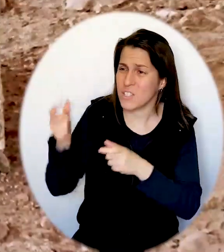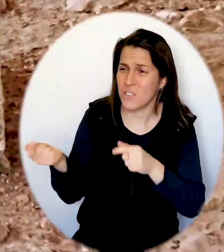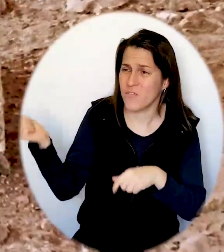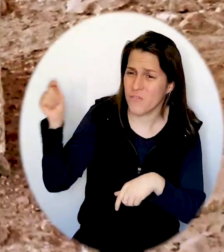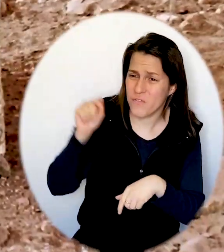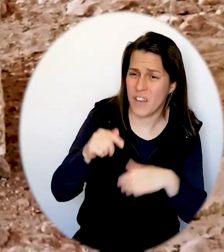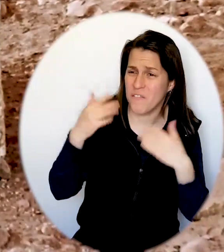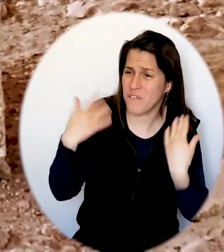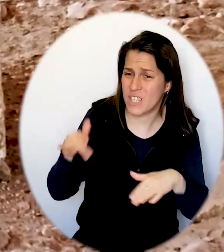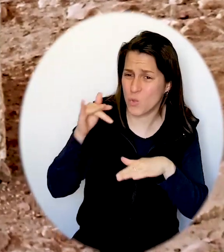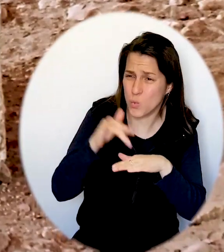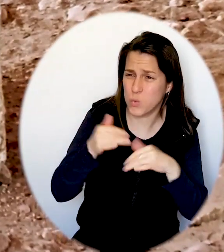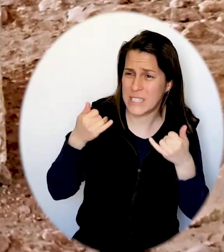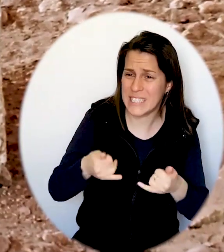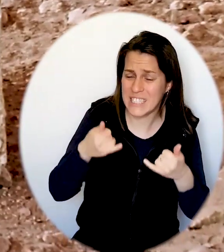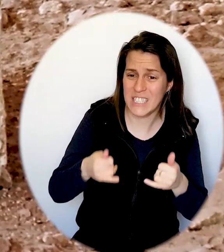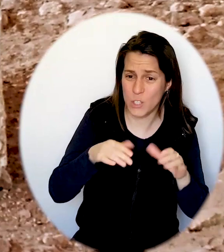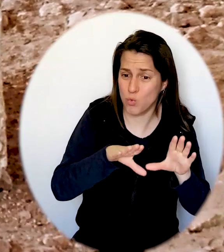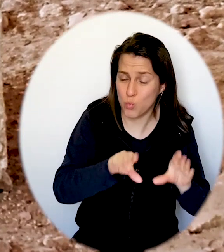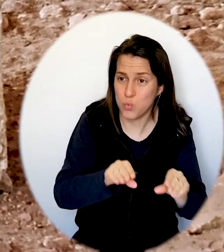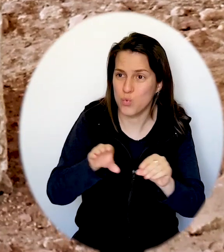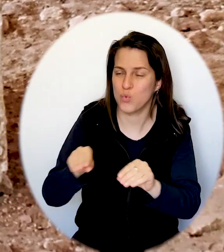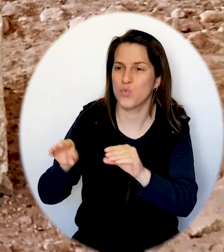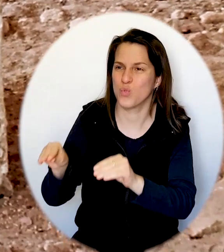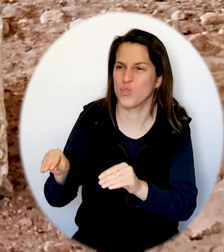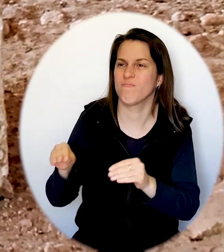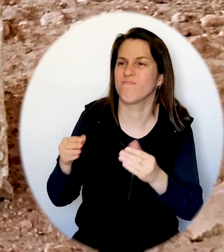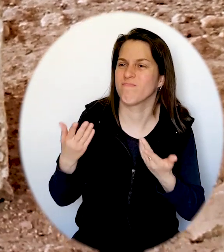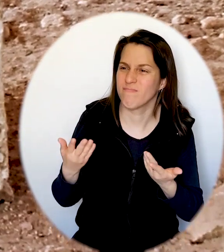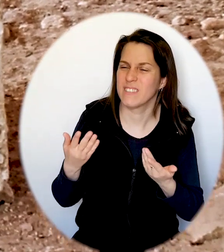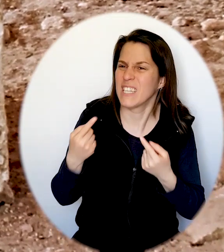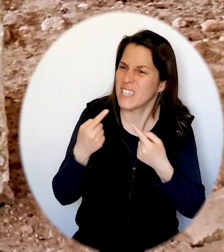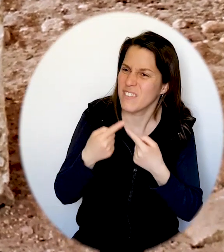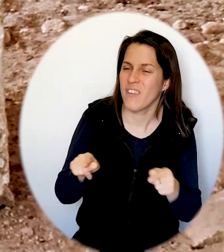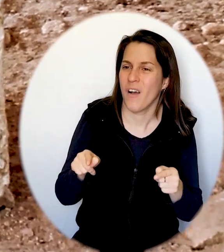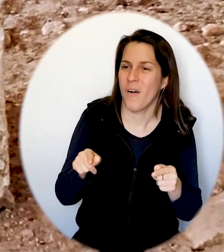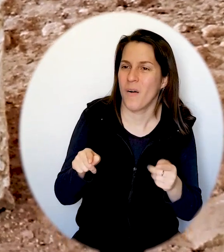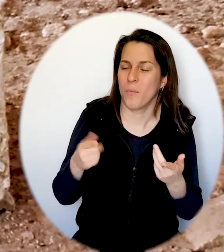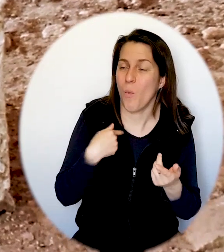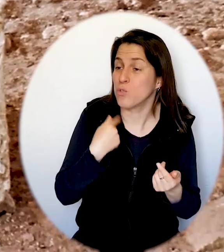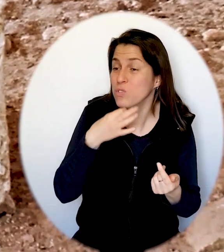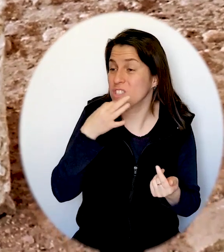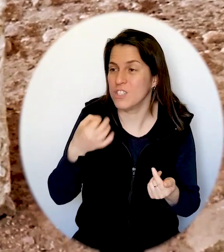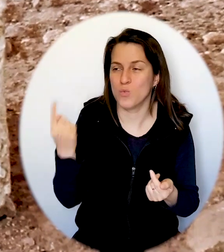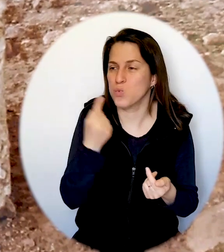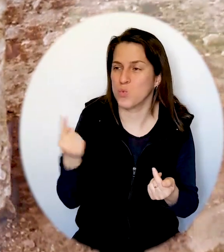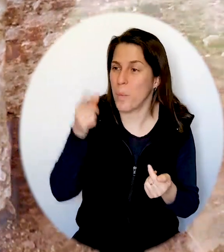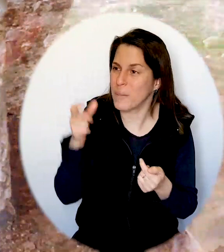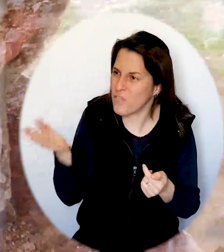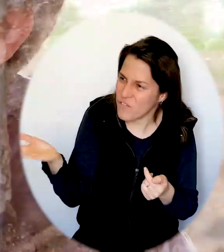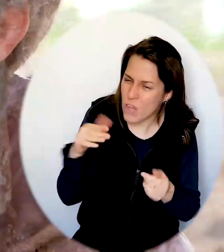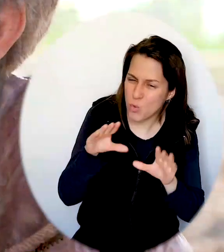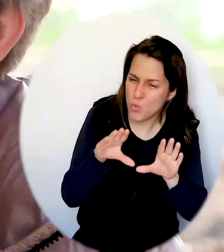qui est venue en Terre Sainte, qui a vu les lieux, qui a touché les pierres, je dirais toujours encore une fois, je dirais toucher les pierres,